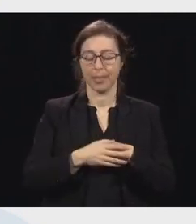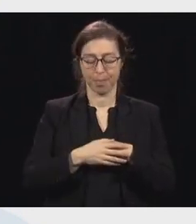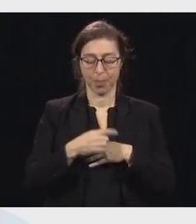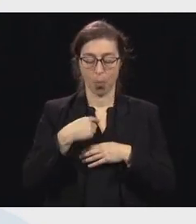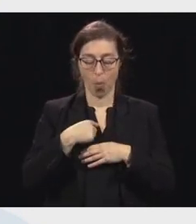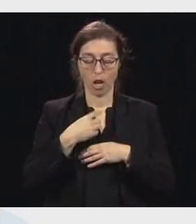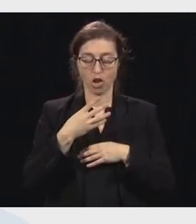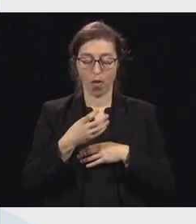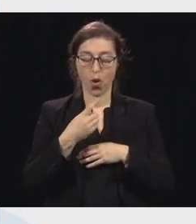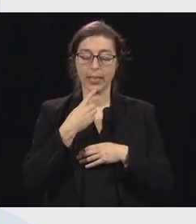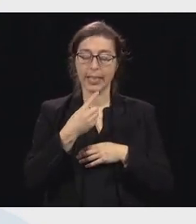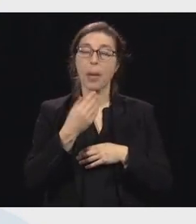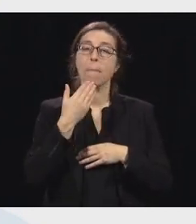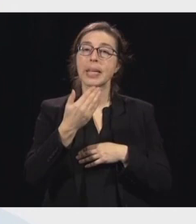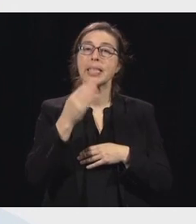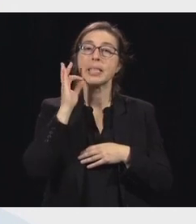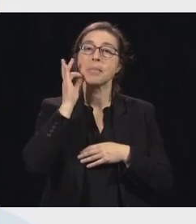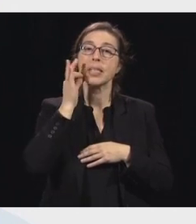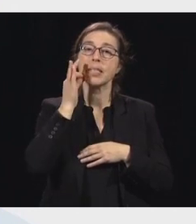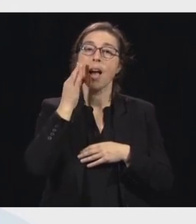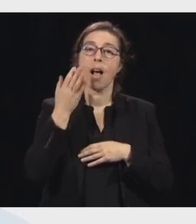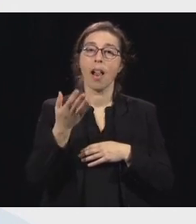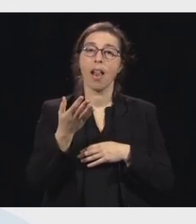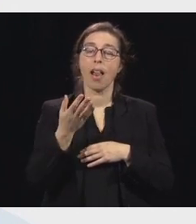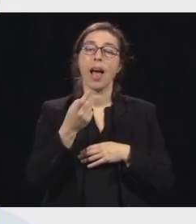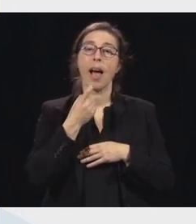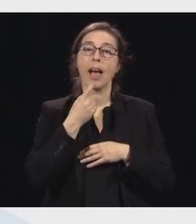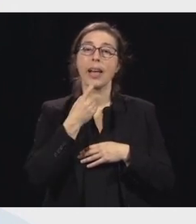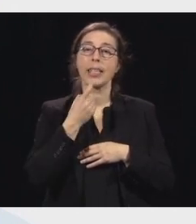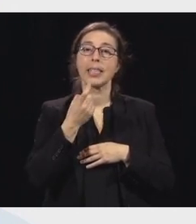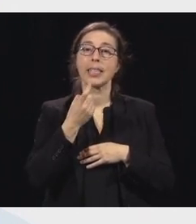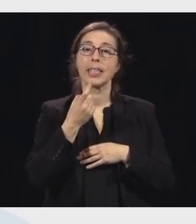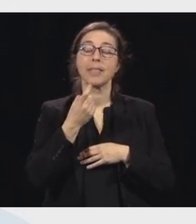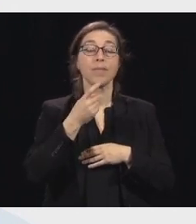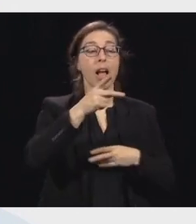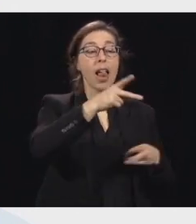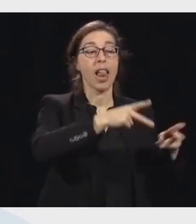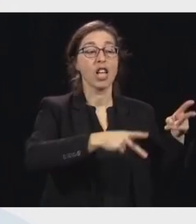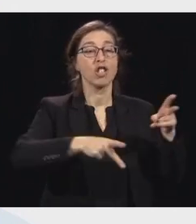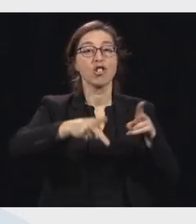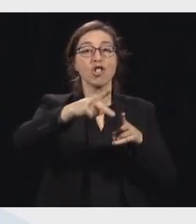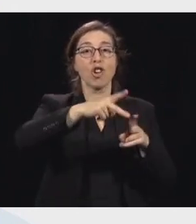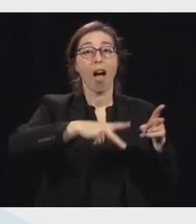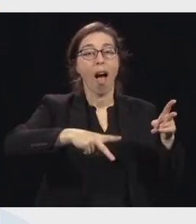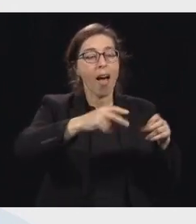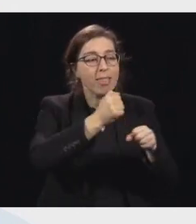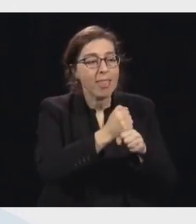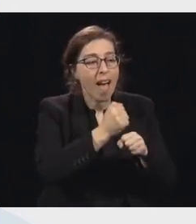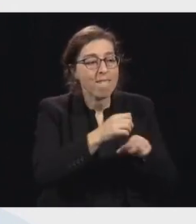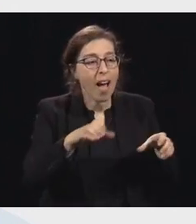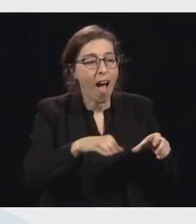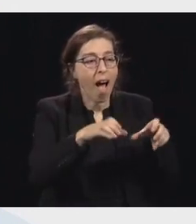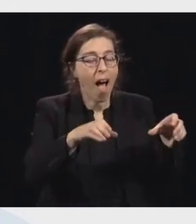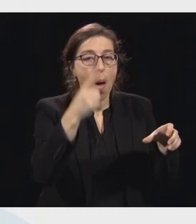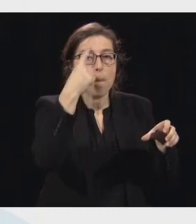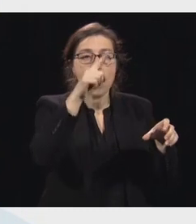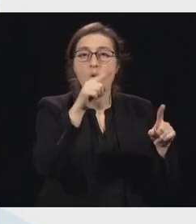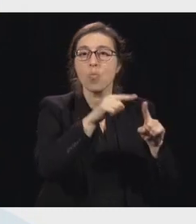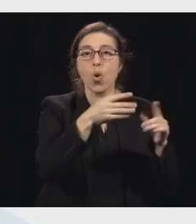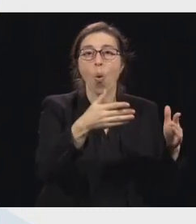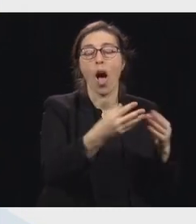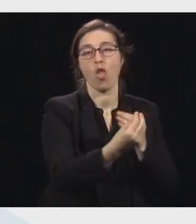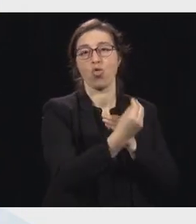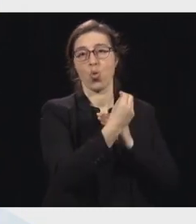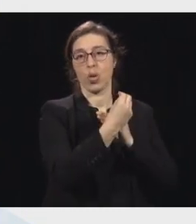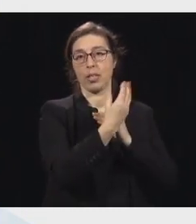veux dire un merci spécial à tous ceux et toutes celles qui nous nourrissent. C'est important, là, de... je pars des